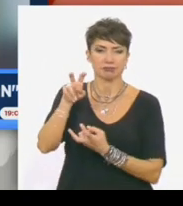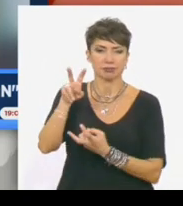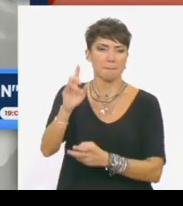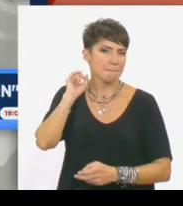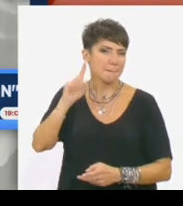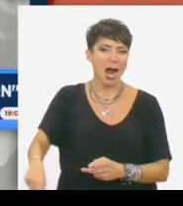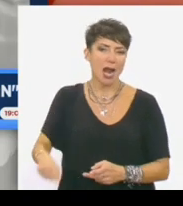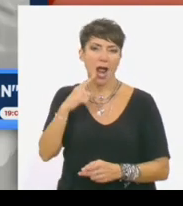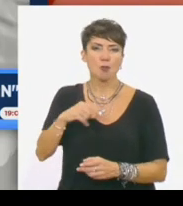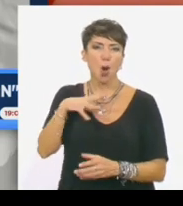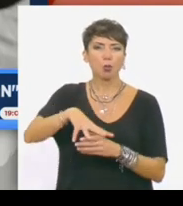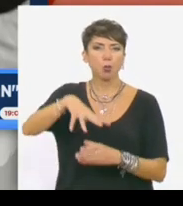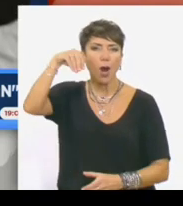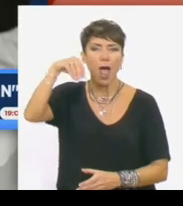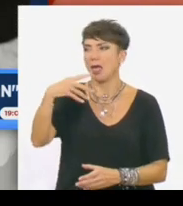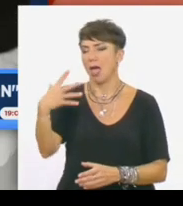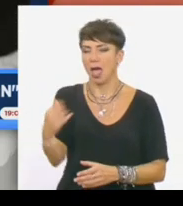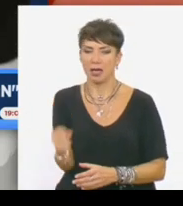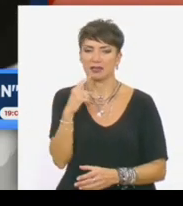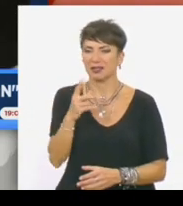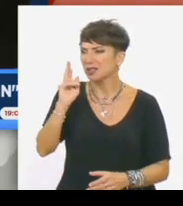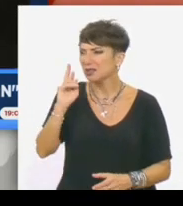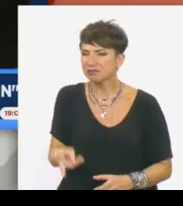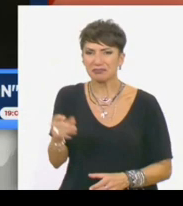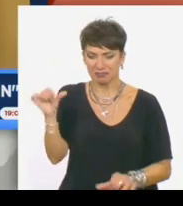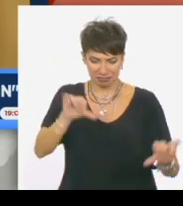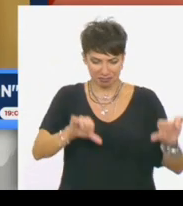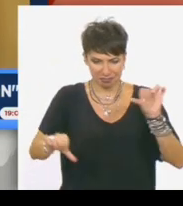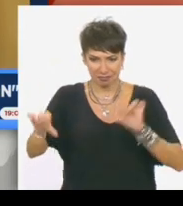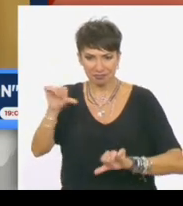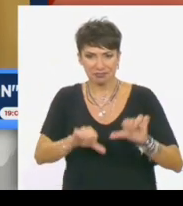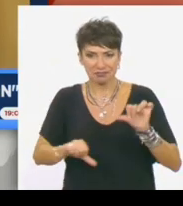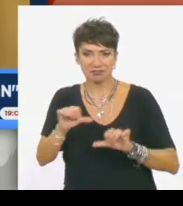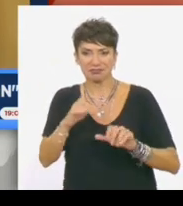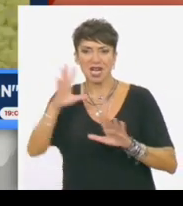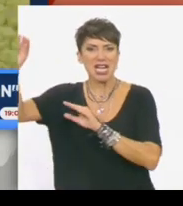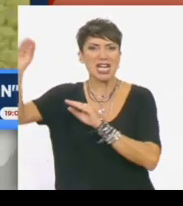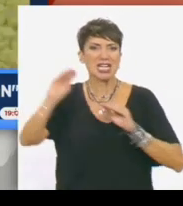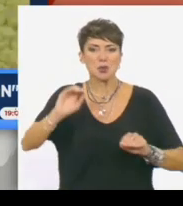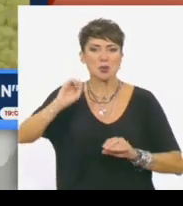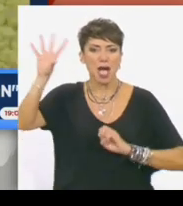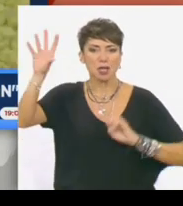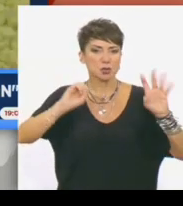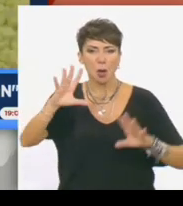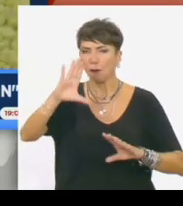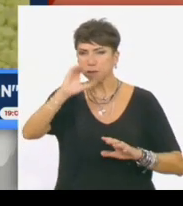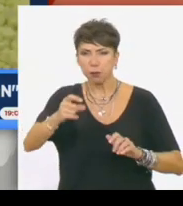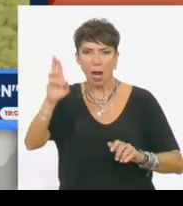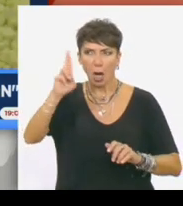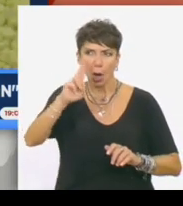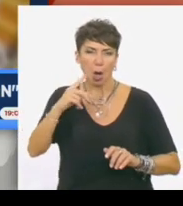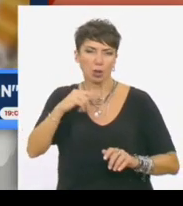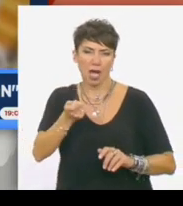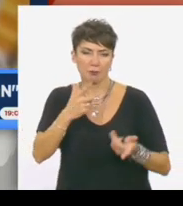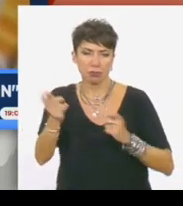παράνομα σκευάσματα, που ήταν είτε επικίνδυνες ουσίες που είχε γίνει εισαγωγή από το εξωτερικό, από Βουλγαρία και Ρωσία,